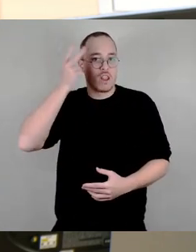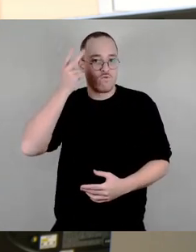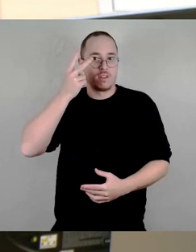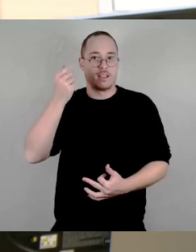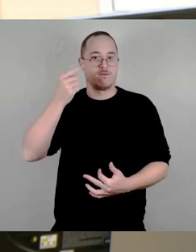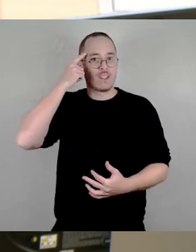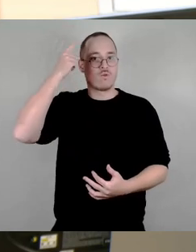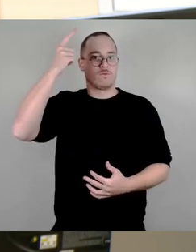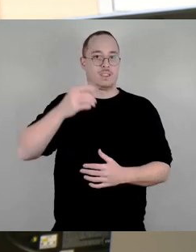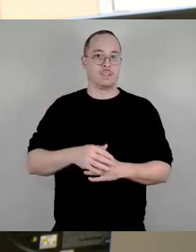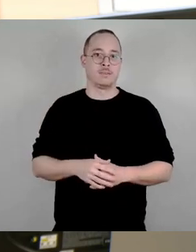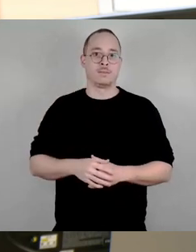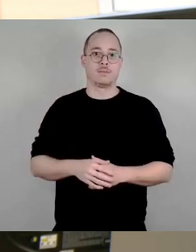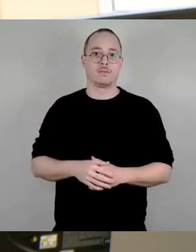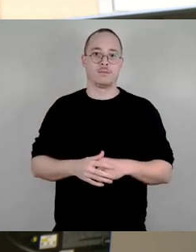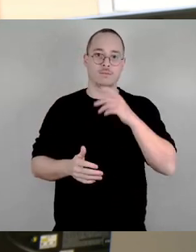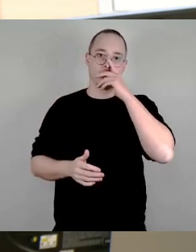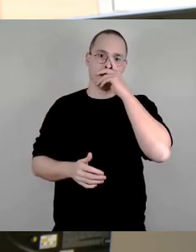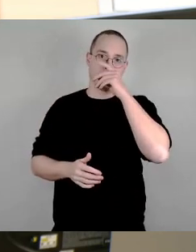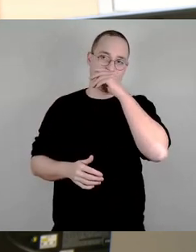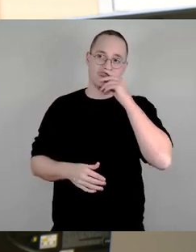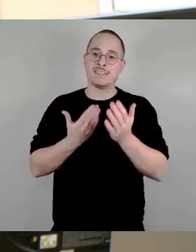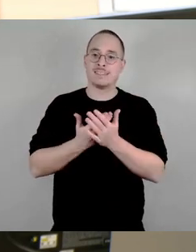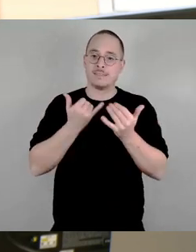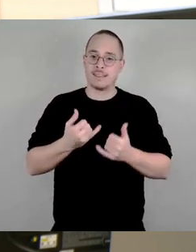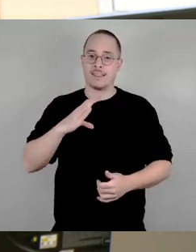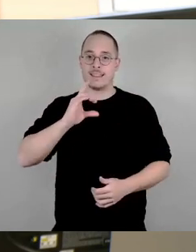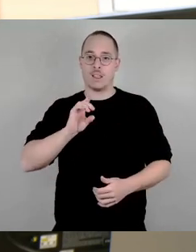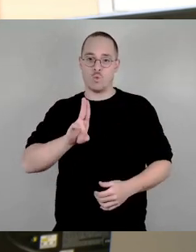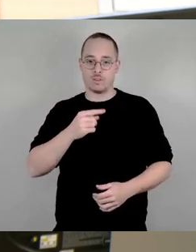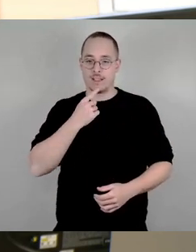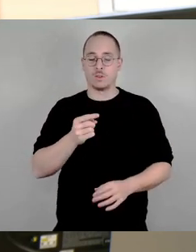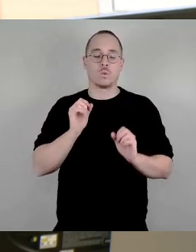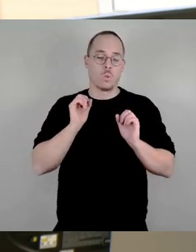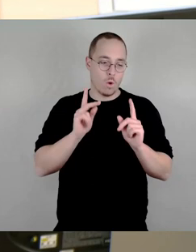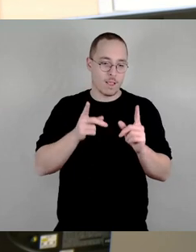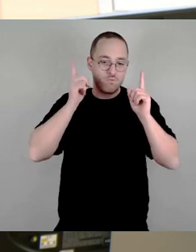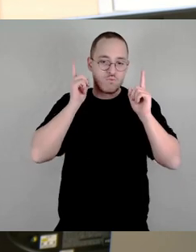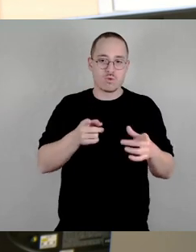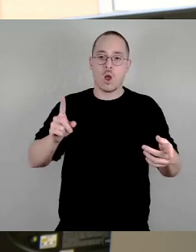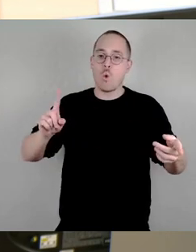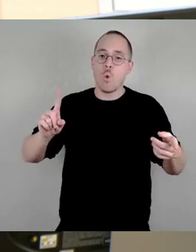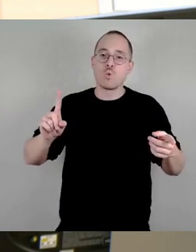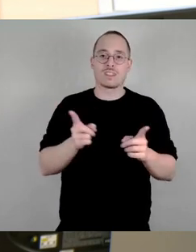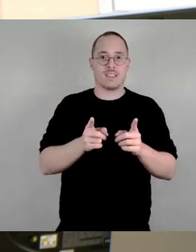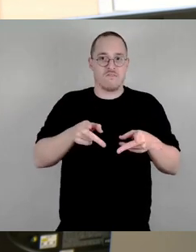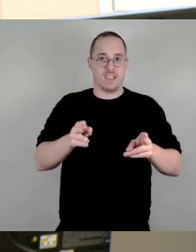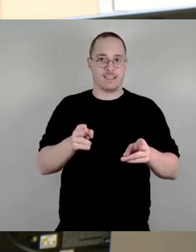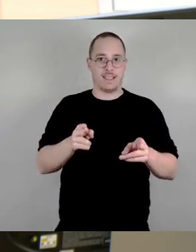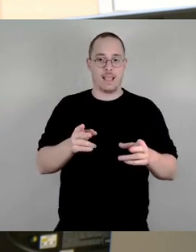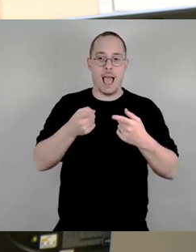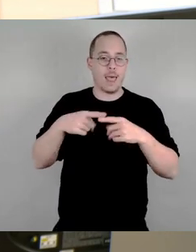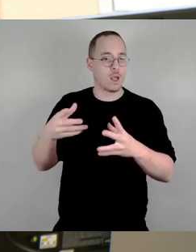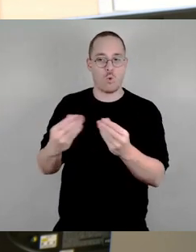Punkt zu sagen, hier müssen wir kurzfristig in größere, in andere Lösungen gehen. Also kein Widerspruch,